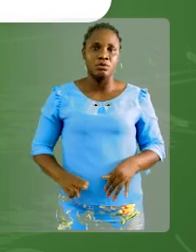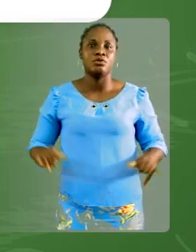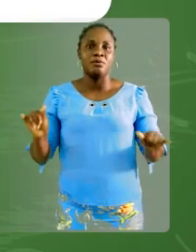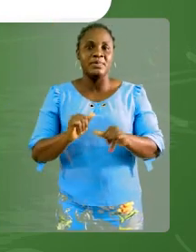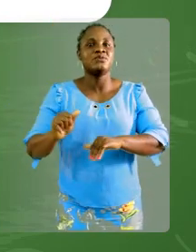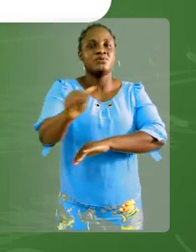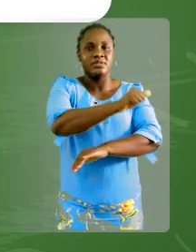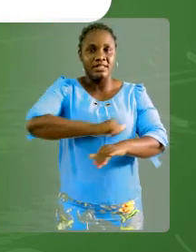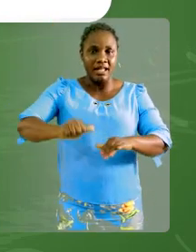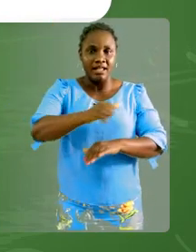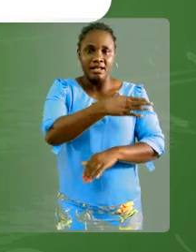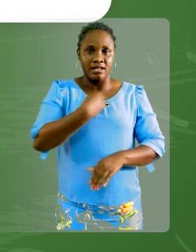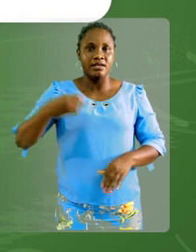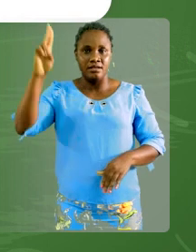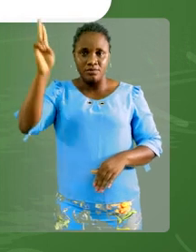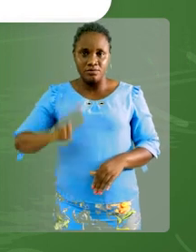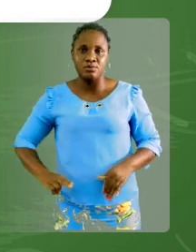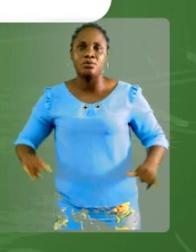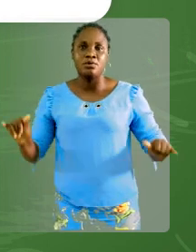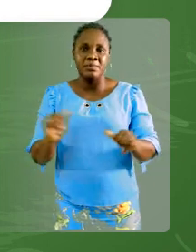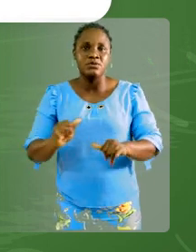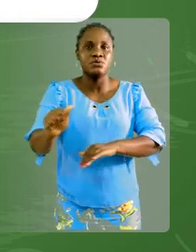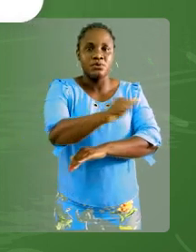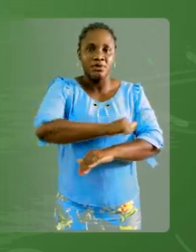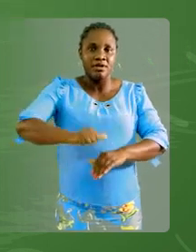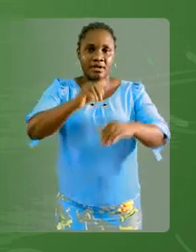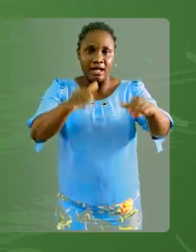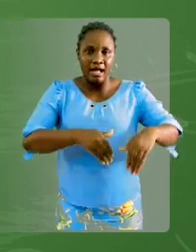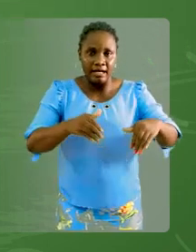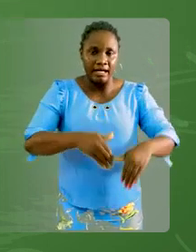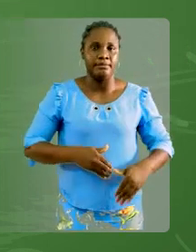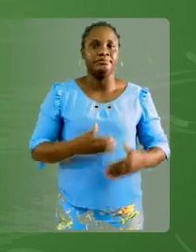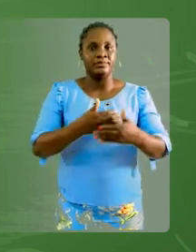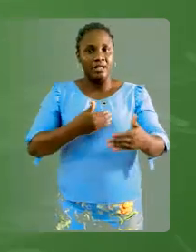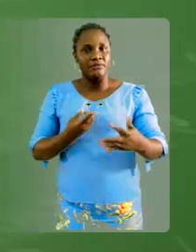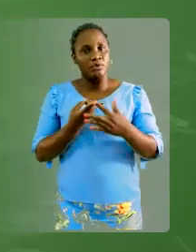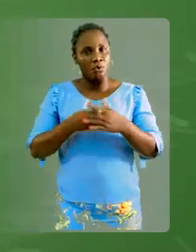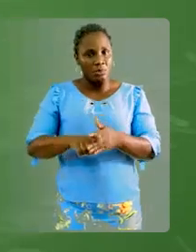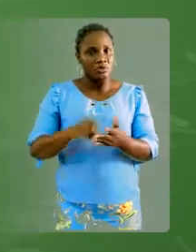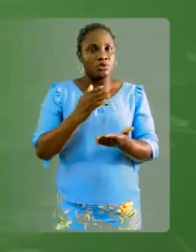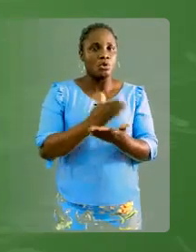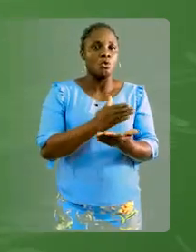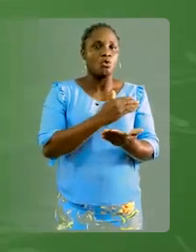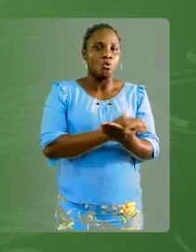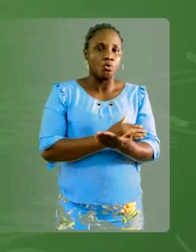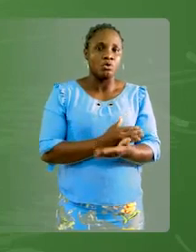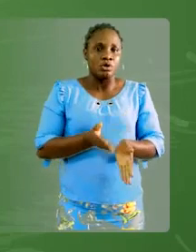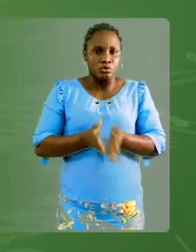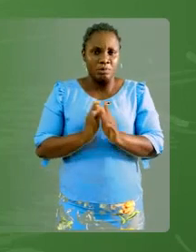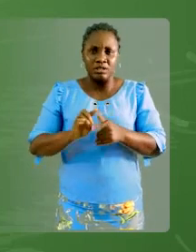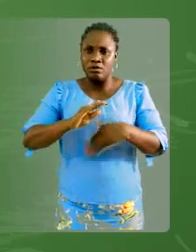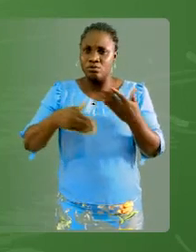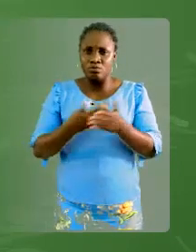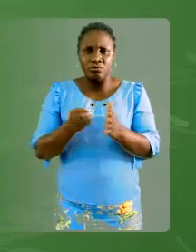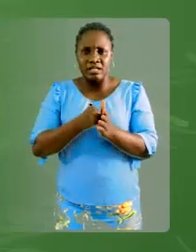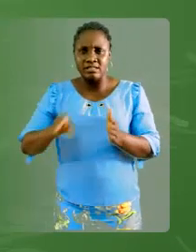d'air et les unités de mesure agraires ». Bien avant de commencer la leçon, je voudrais demander à tous les élèves de CM2 qui